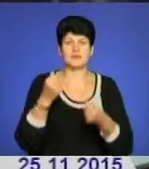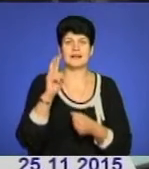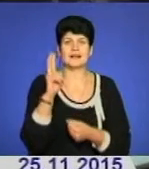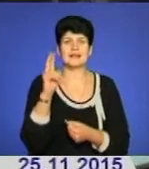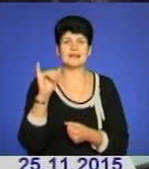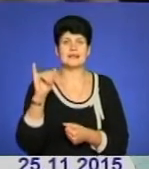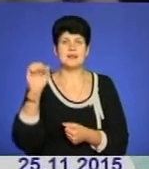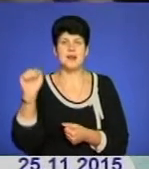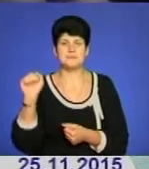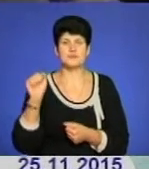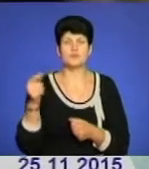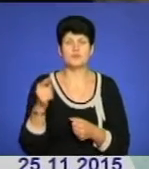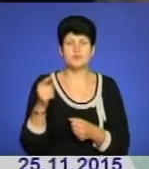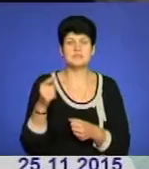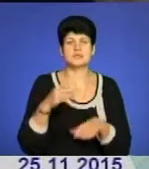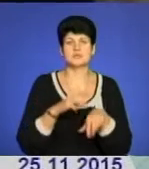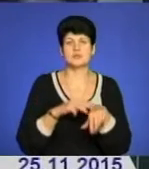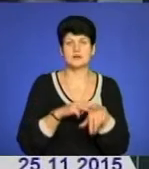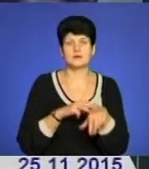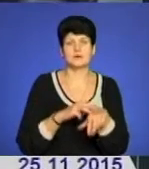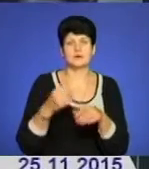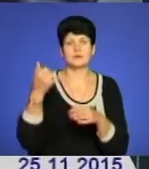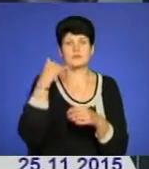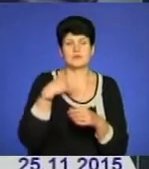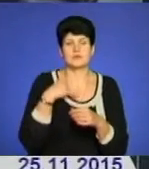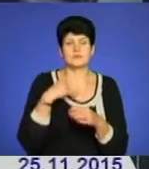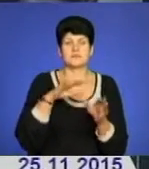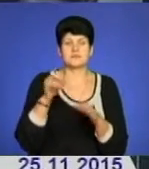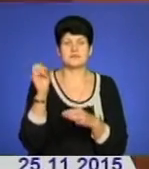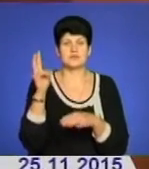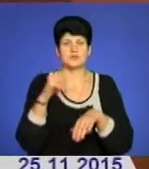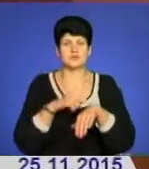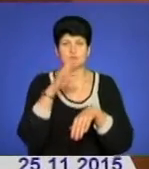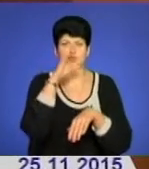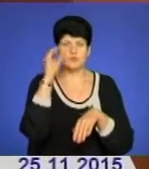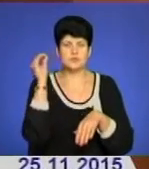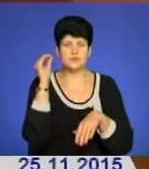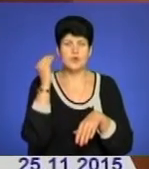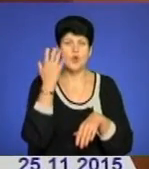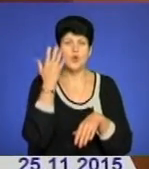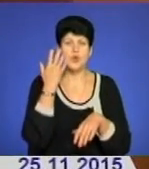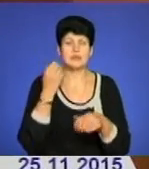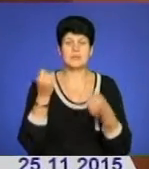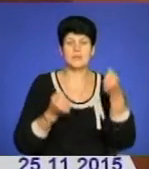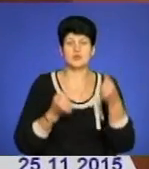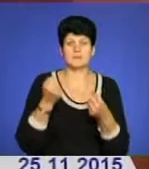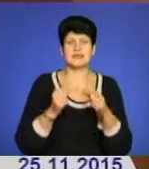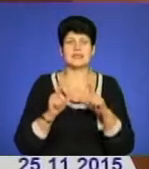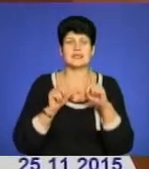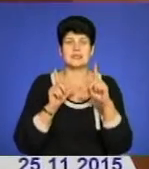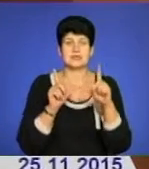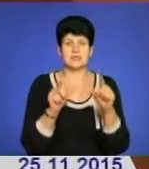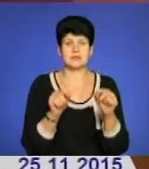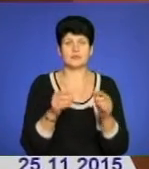Соренто до тернопільських поліцейських надійшло після опівночі від власника легківки. Коли потерпілий в'їхав автомобілем по